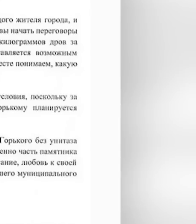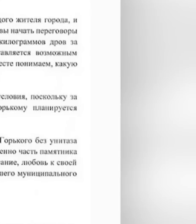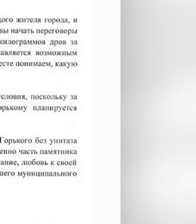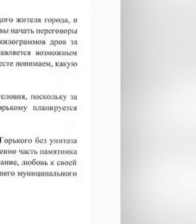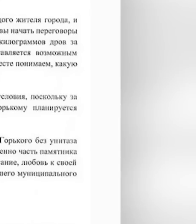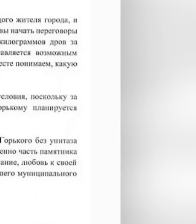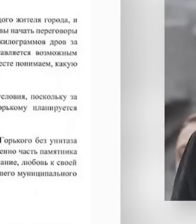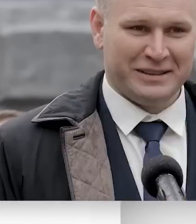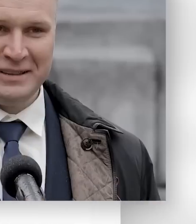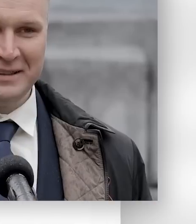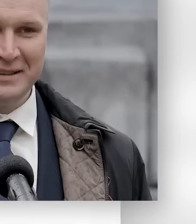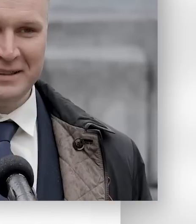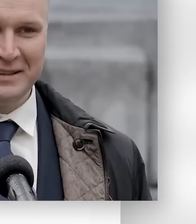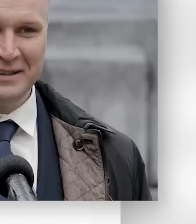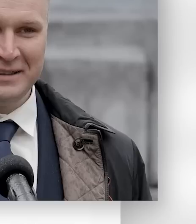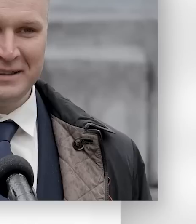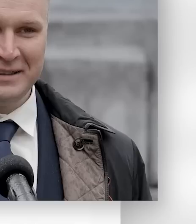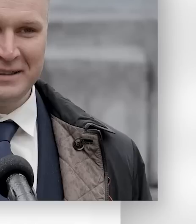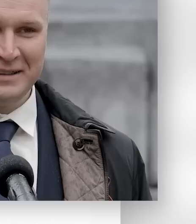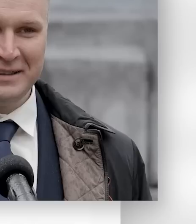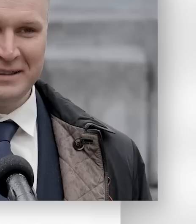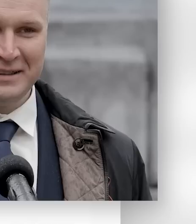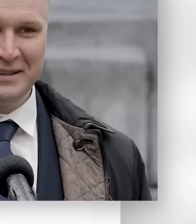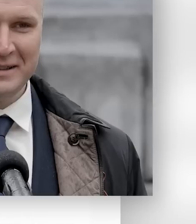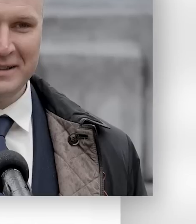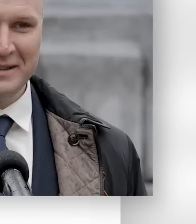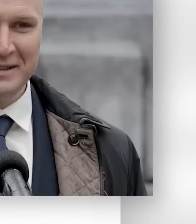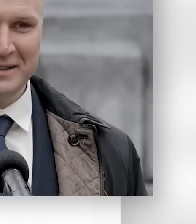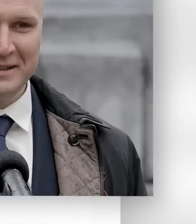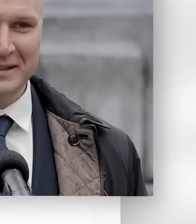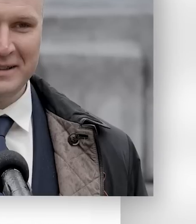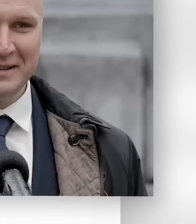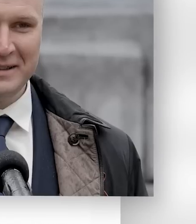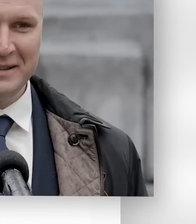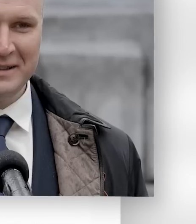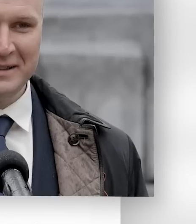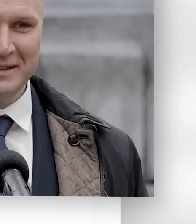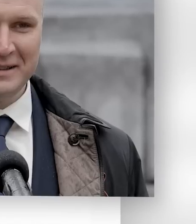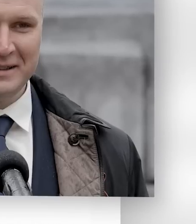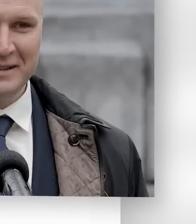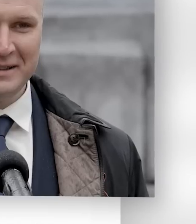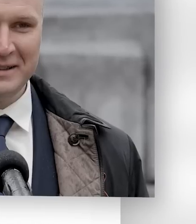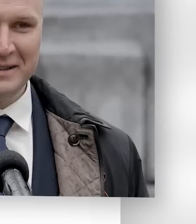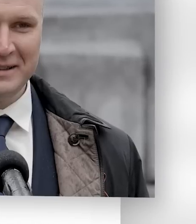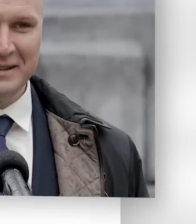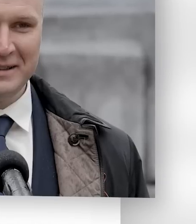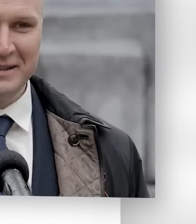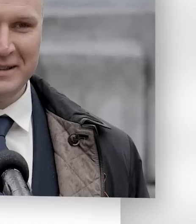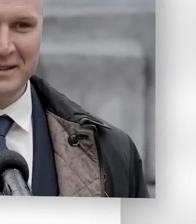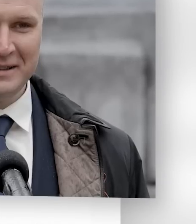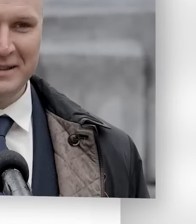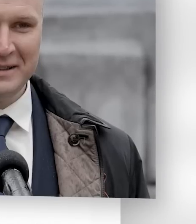адже міста Дніпропетровське, яке ви згадуєте, не існує вже вісім років. Аби вам було комфортніше, можемо звертатися до вас як до